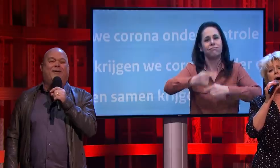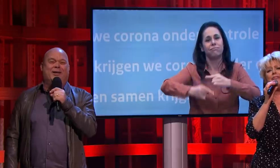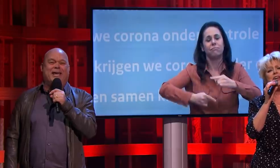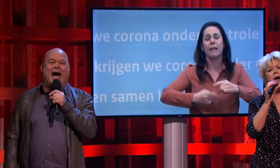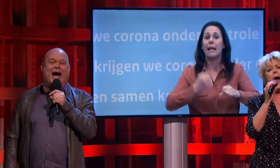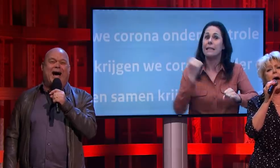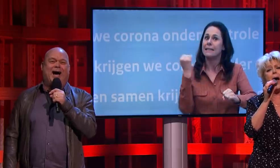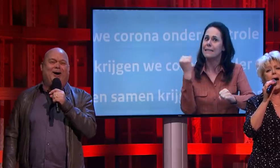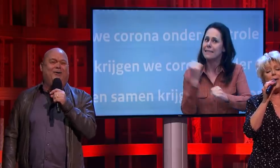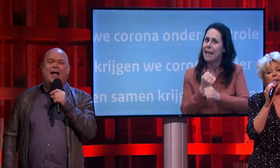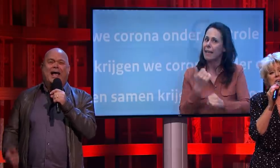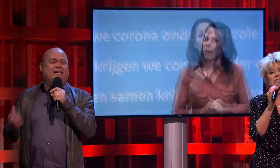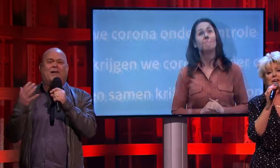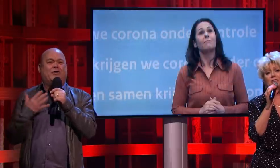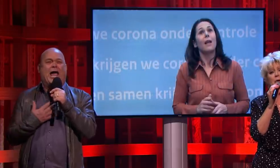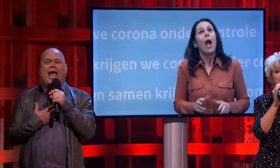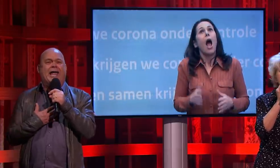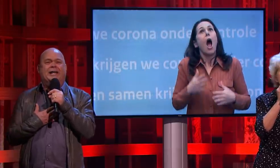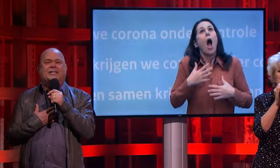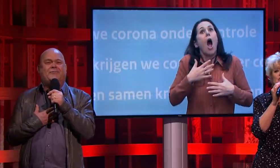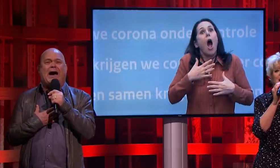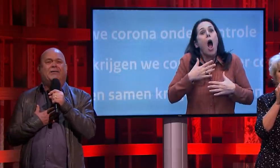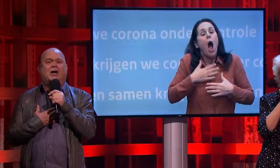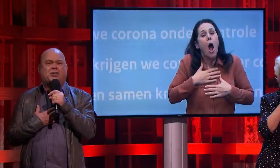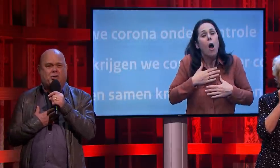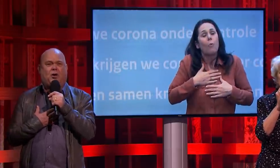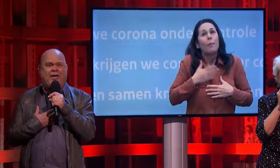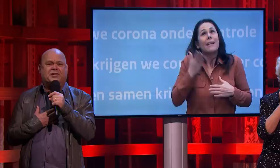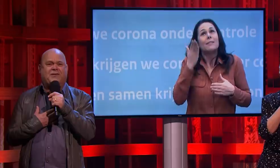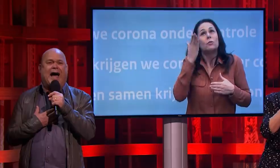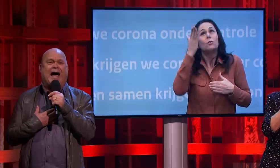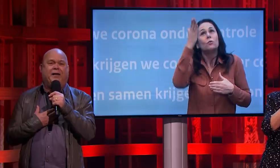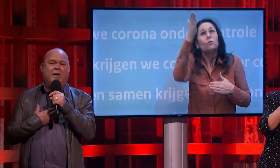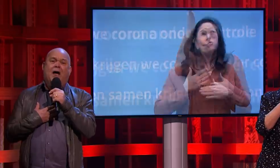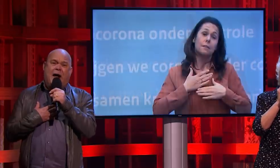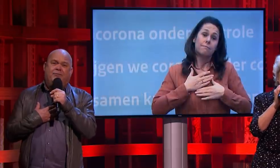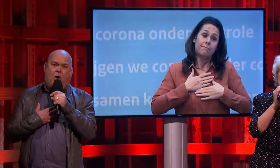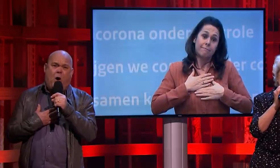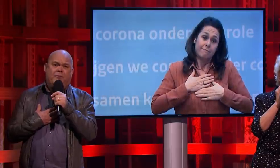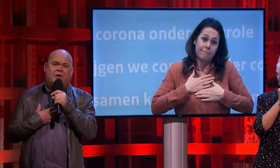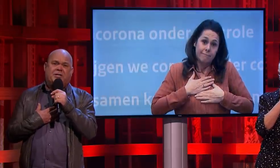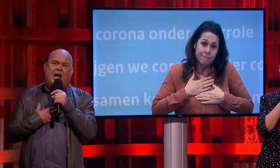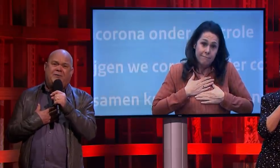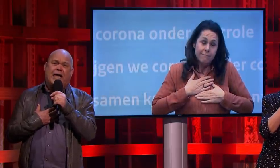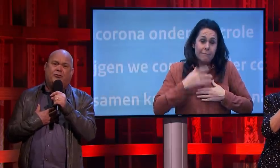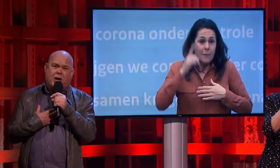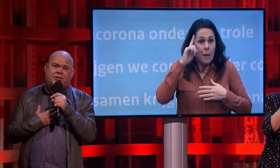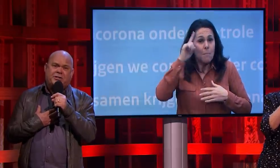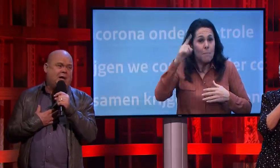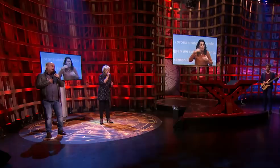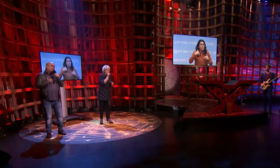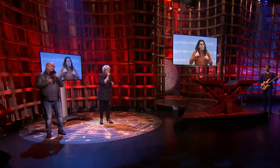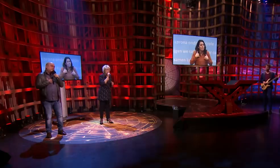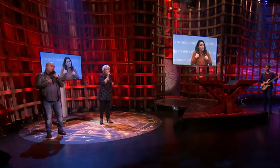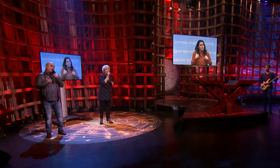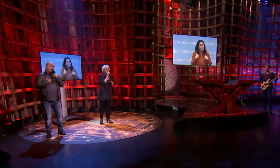Zonder jou is wat van heen zwaar, was toch weer zwaar. Want onbewust gaf jij ons rust,